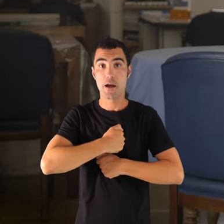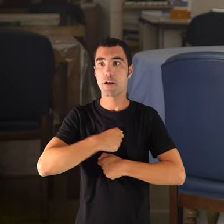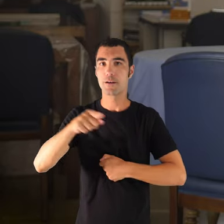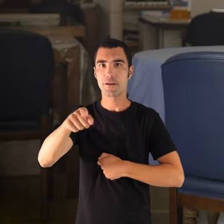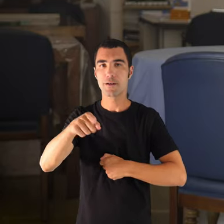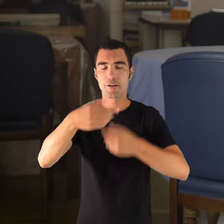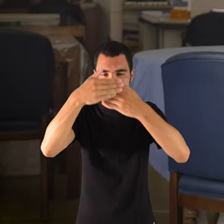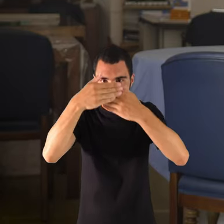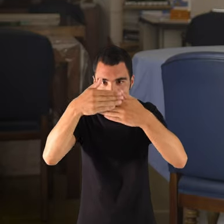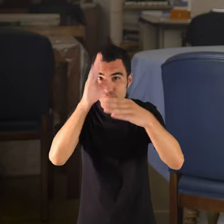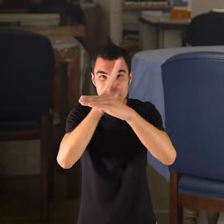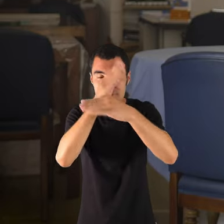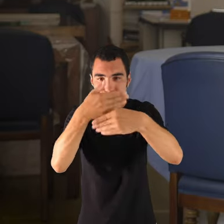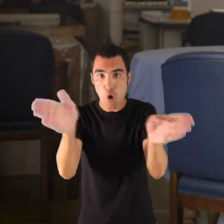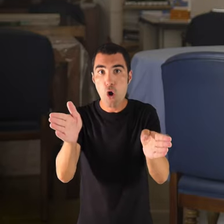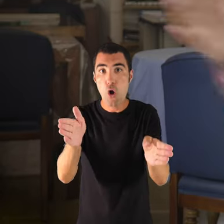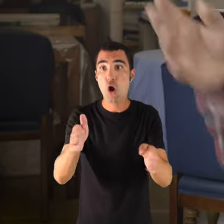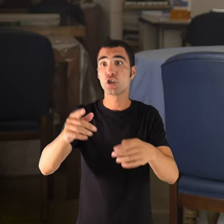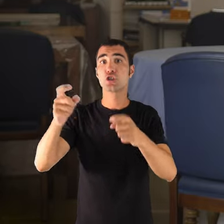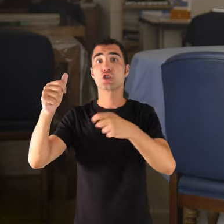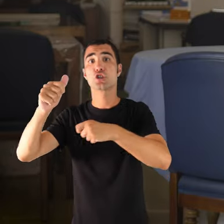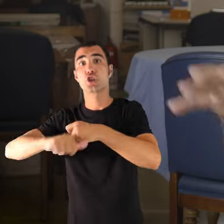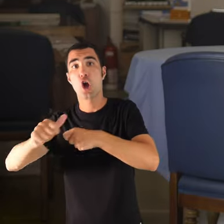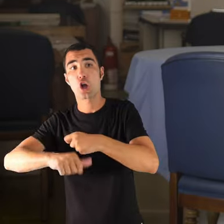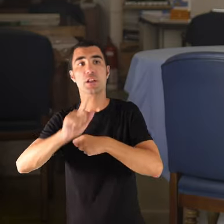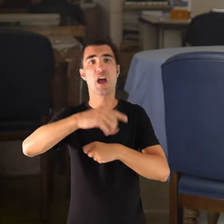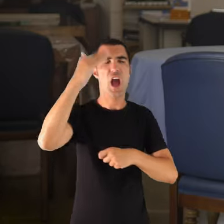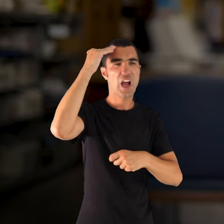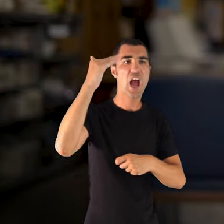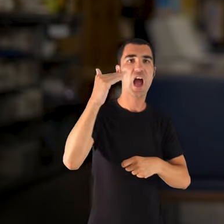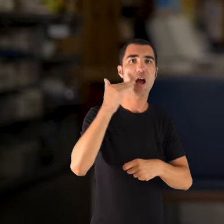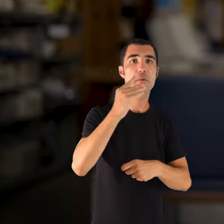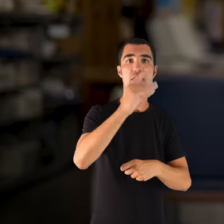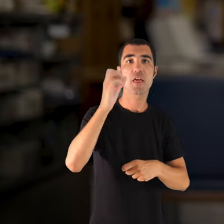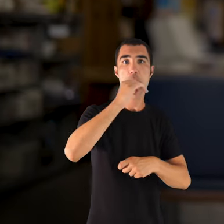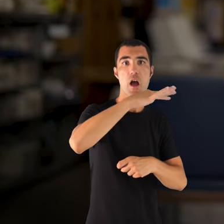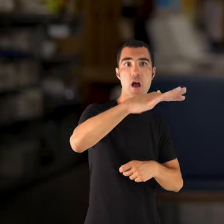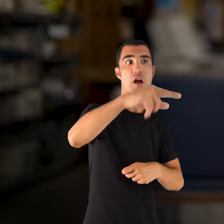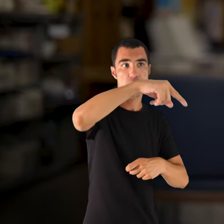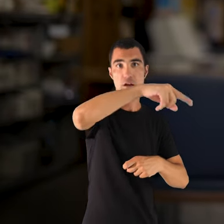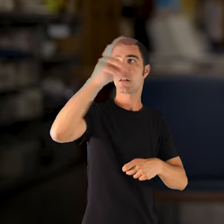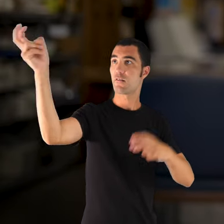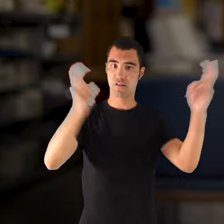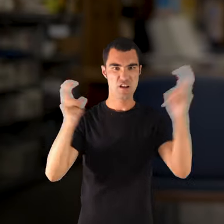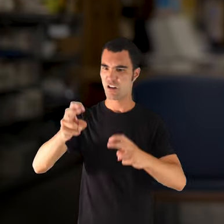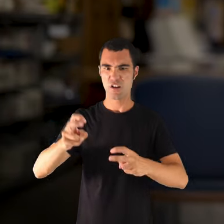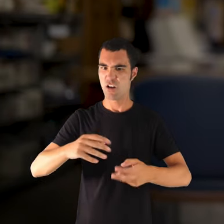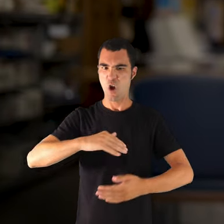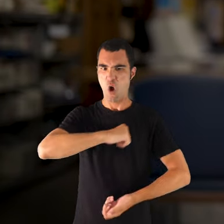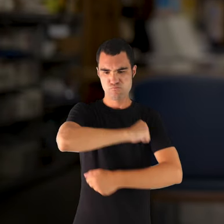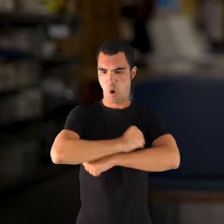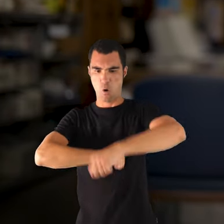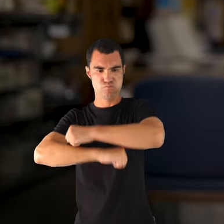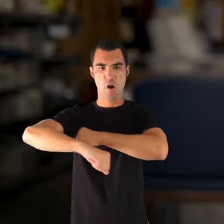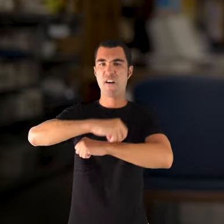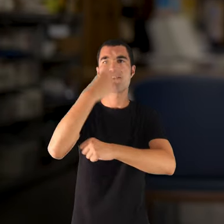de gent de sa mar i de solla que arribava i en dos minuts el barco quedava net. M va agafar el barco carregat amb 20 sats de farina,